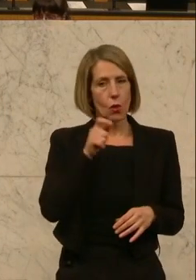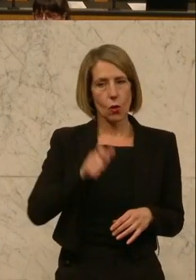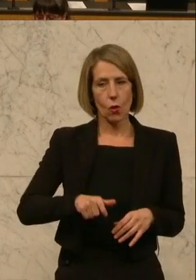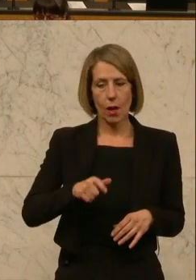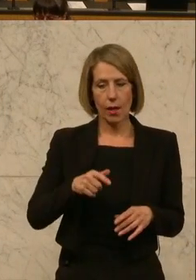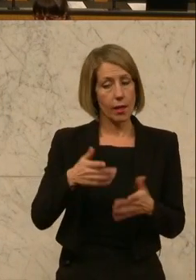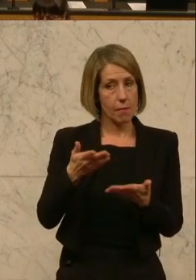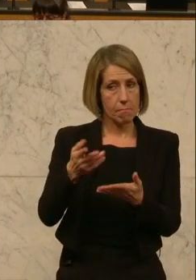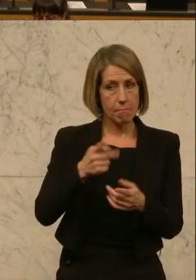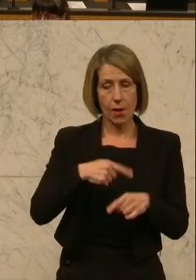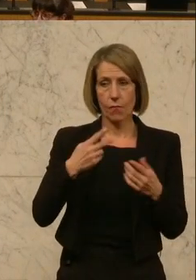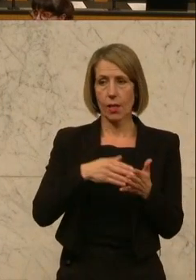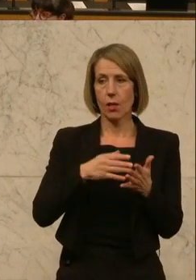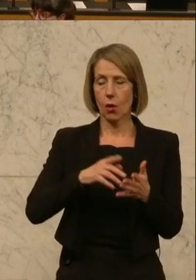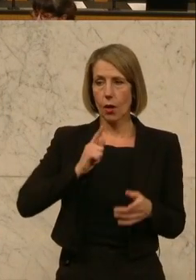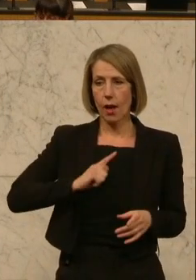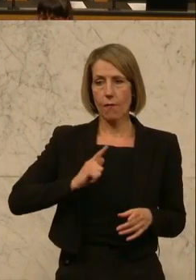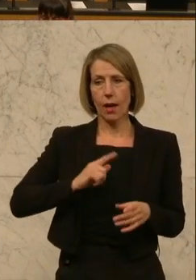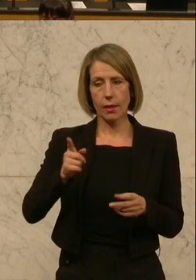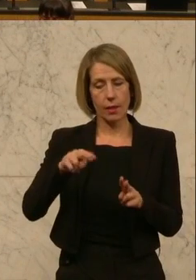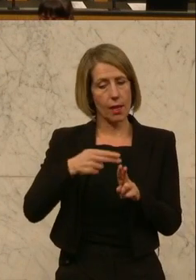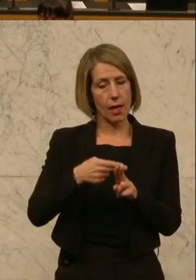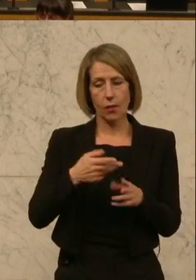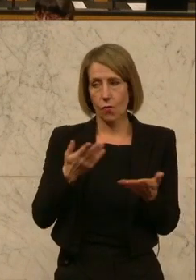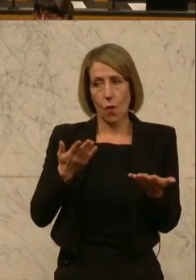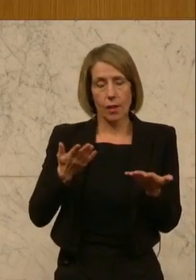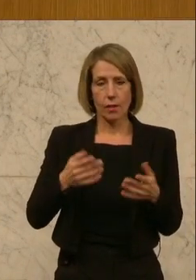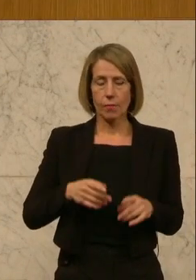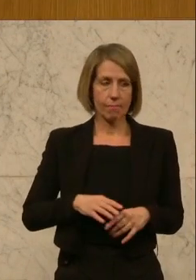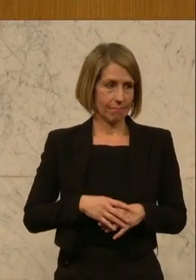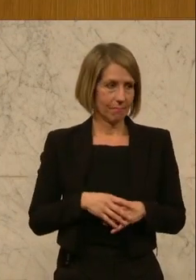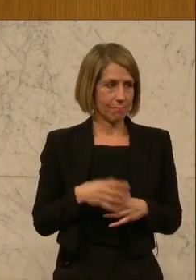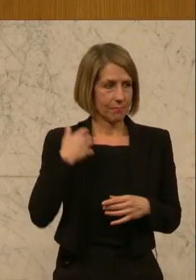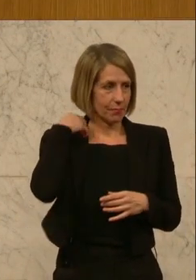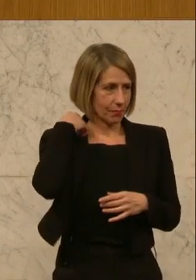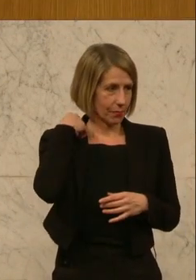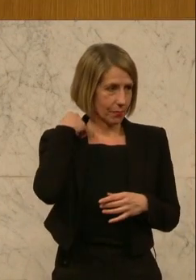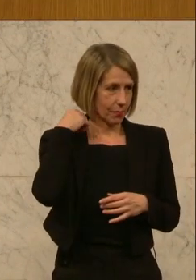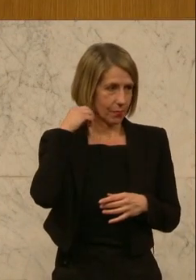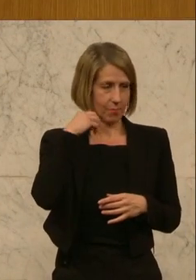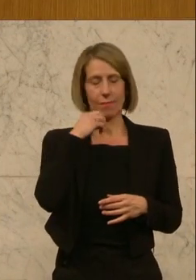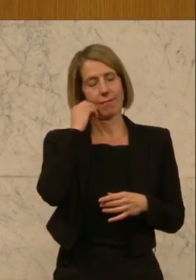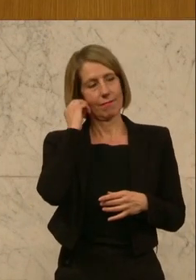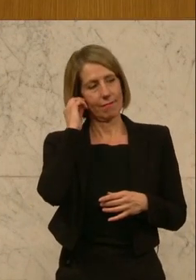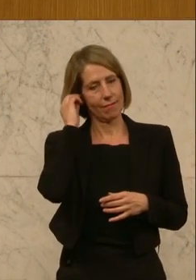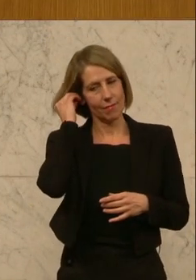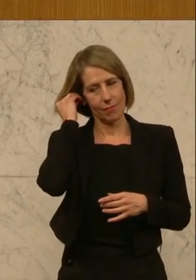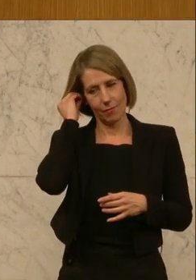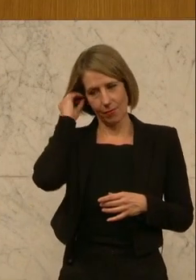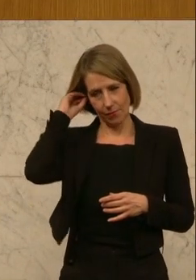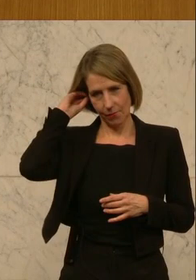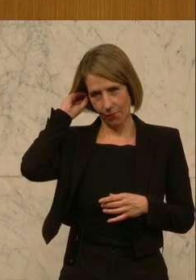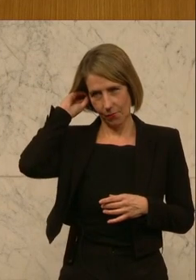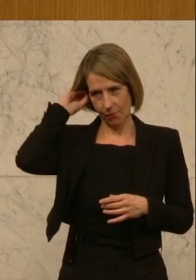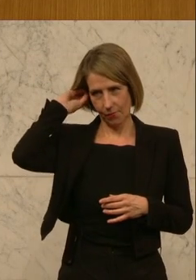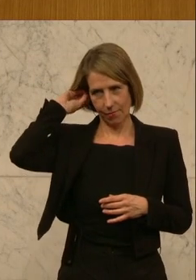noch immer die Antwort, Sie schuldig geblieben sind und wir erwarten. Falls es tatsächlich entsprechende Spekulationen hier gegeben hat,